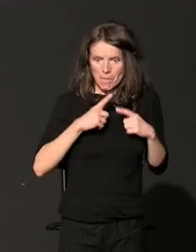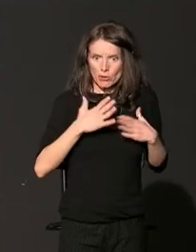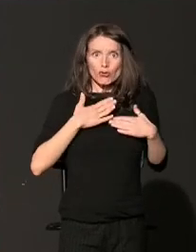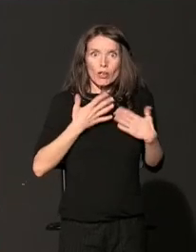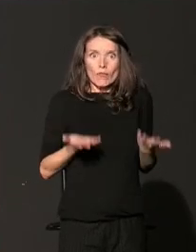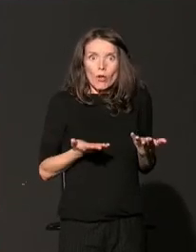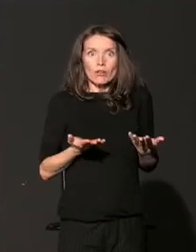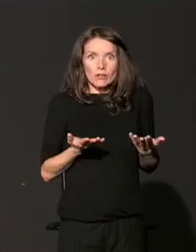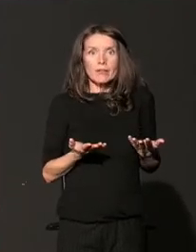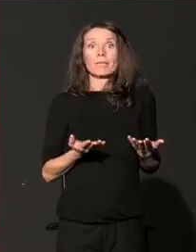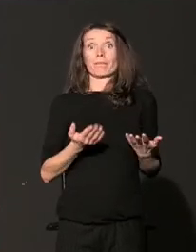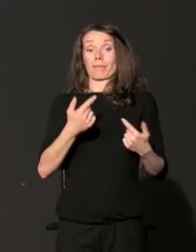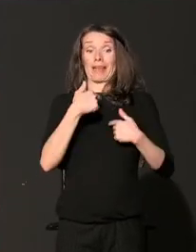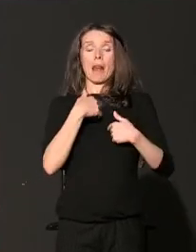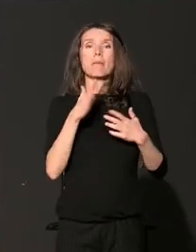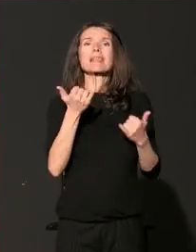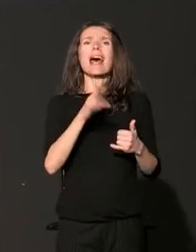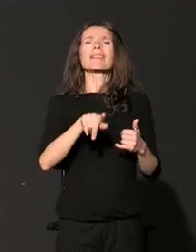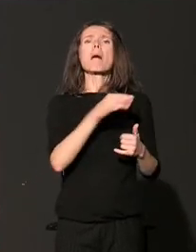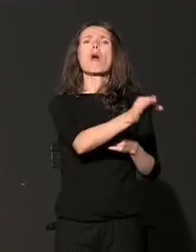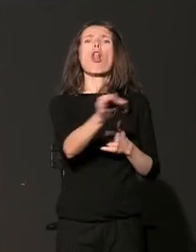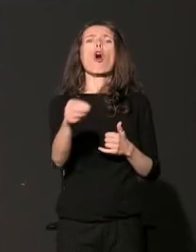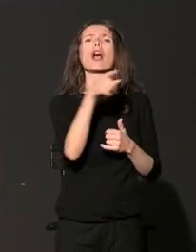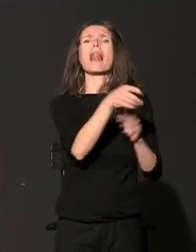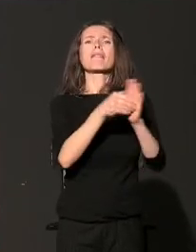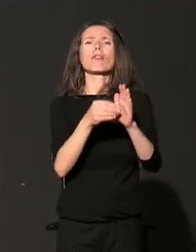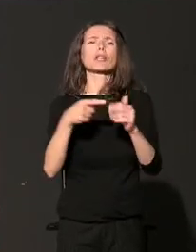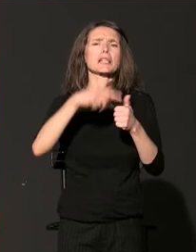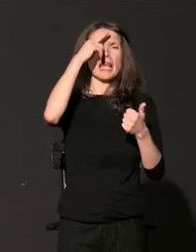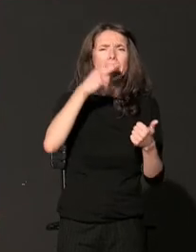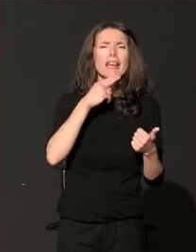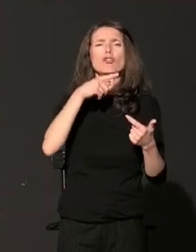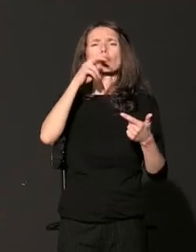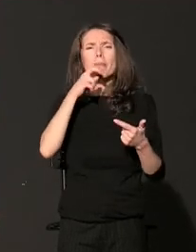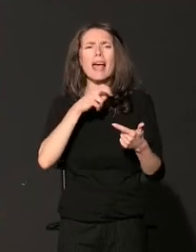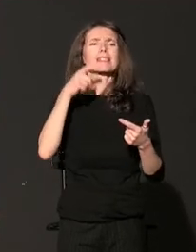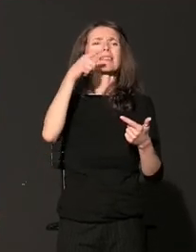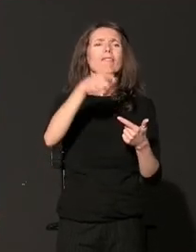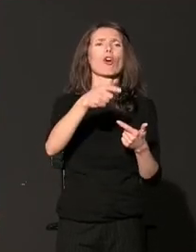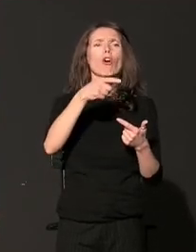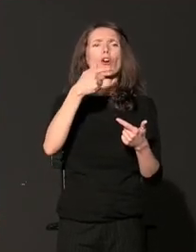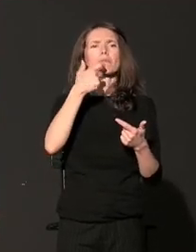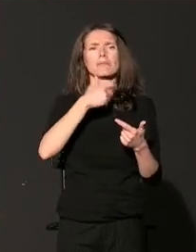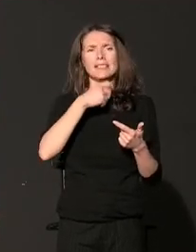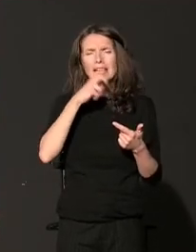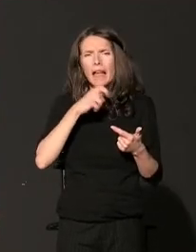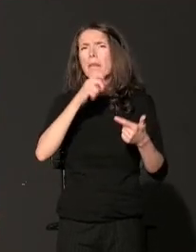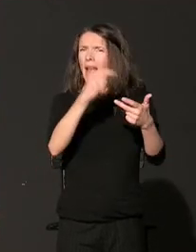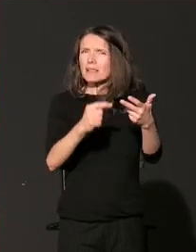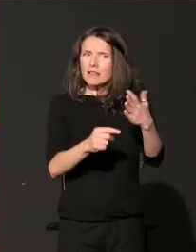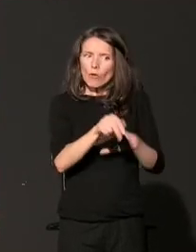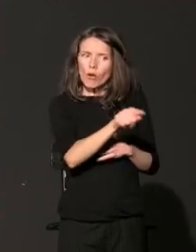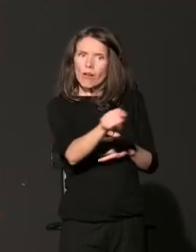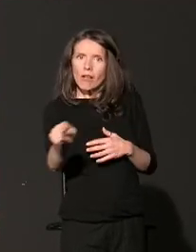buduće lokalne fondacije u Nišu, Pančevu, Staroj Pazovi, rastu iz dana u dan, uspešno prikupljaju sredstva i ulažu ih